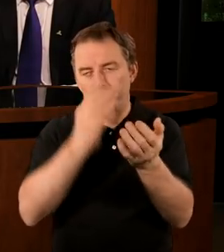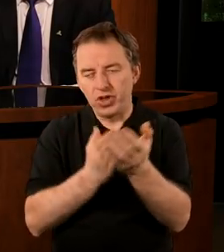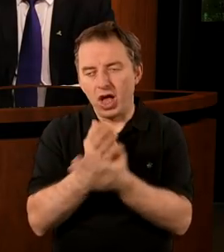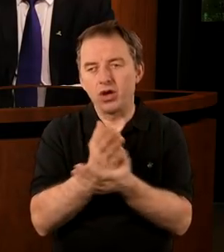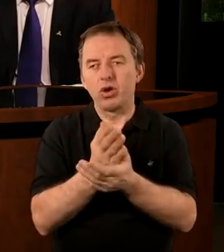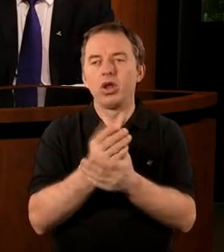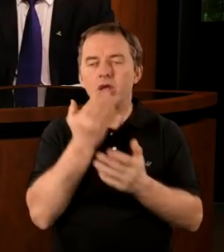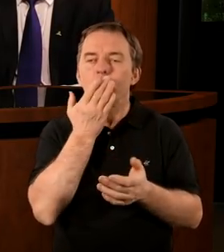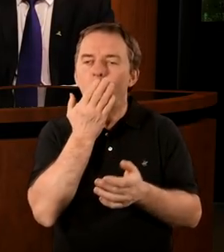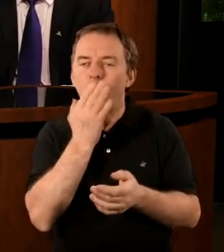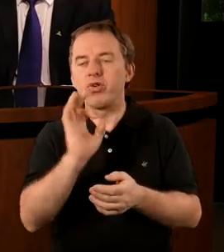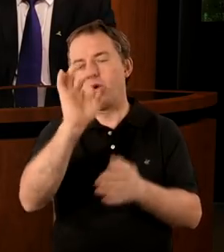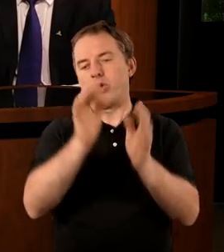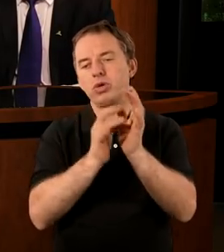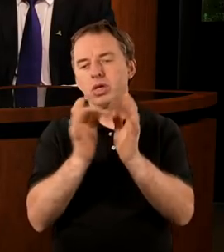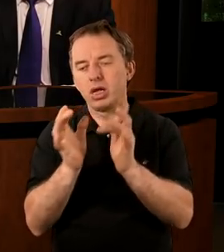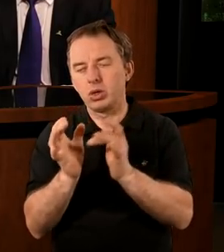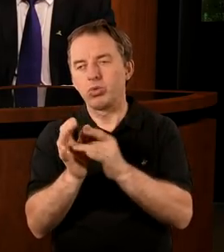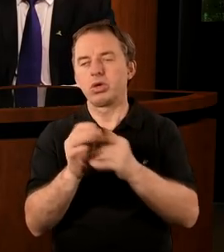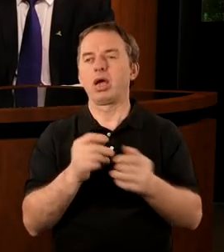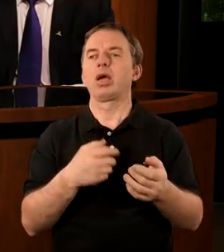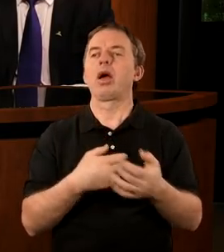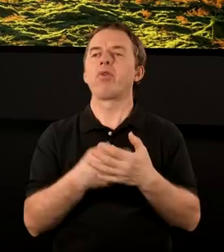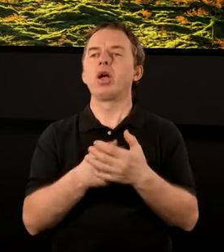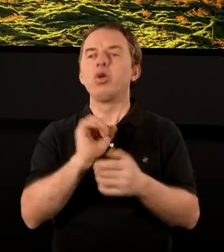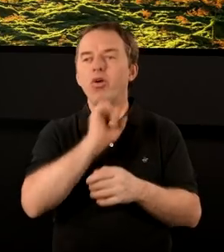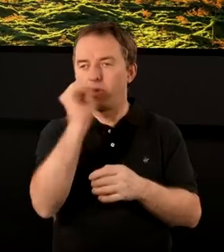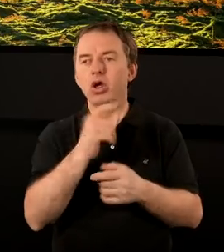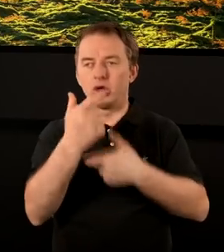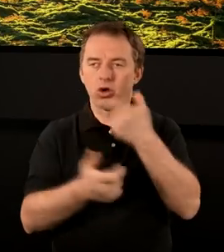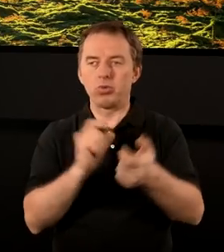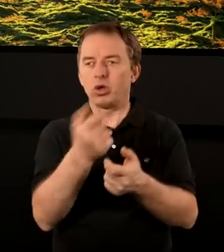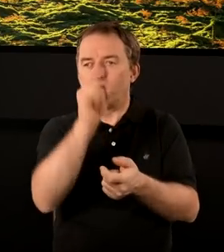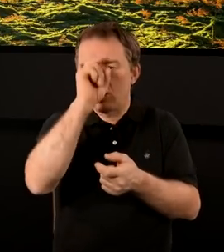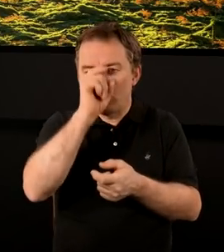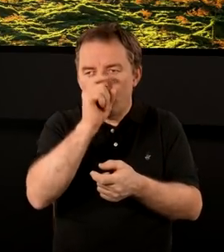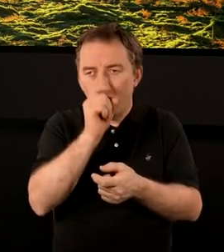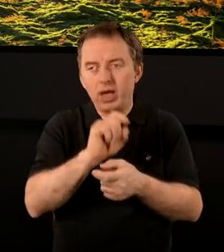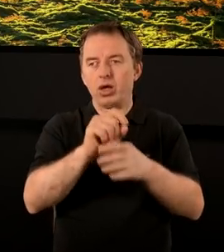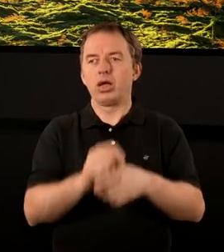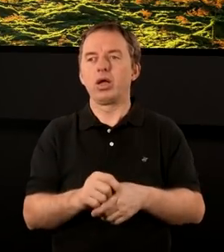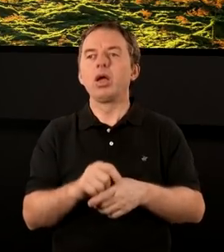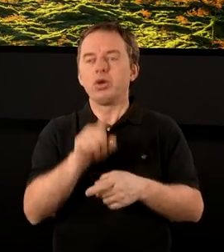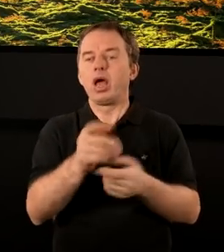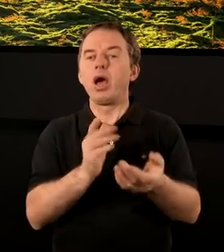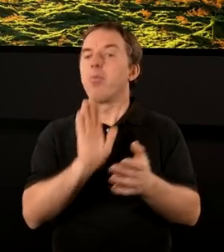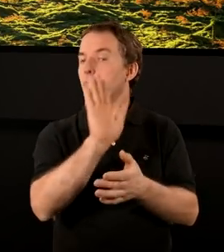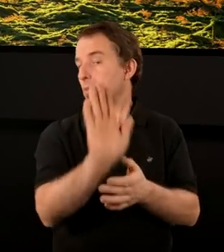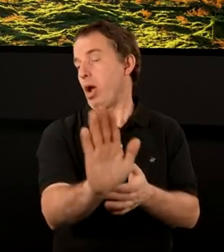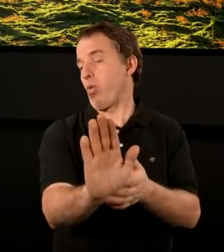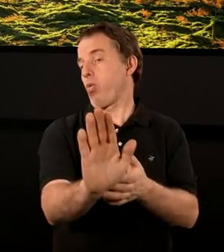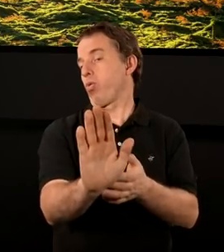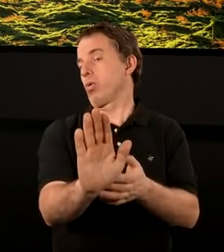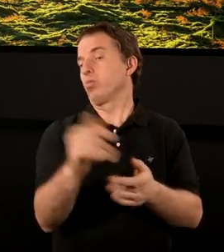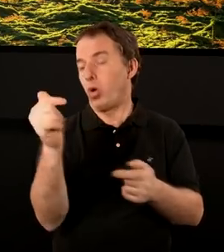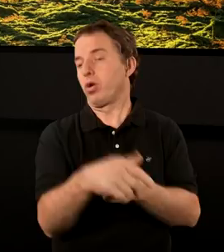wierzył, z zwiastowaniem Jezusa Chrystusa. Czy w ogóle zrobił coś złego? Czymś zasłużył sobie